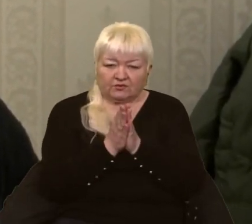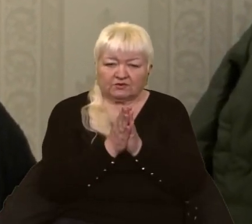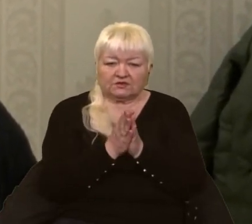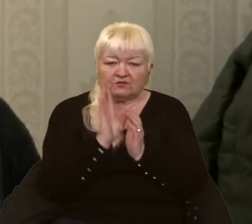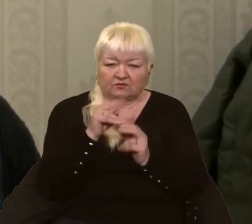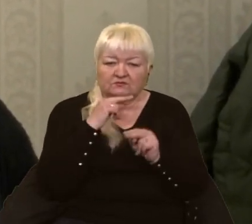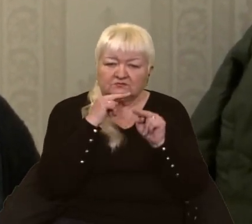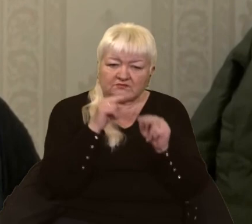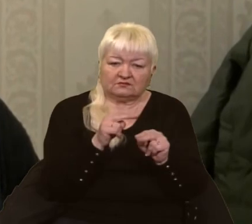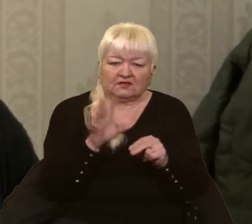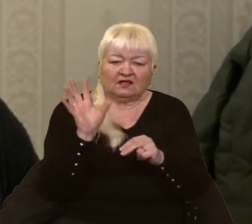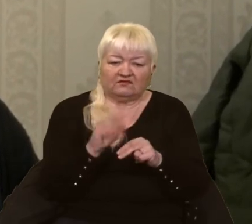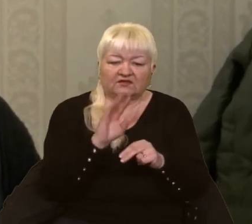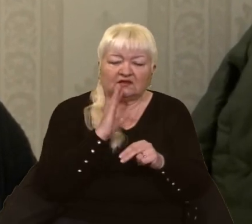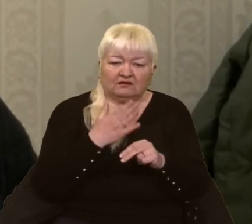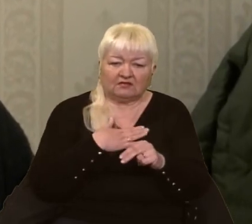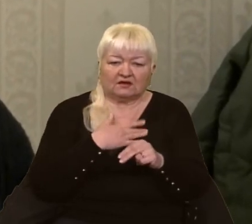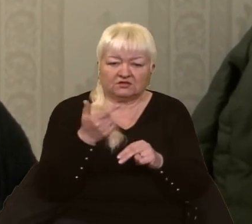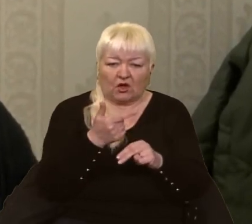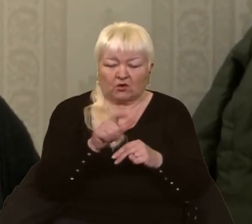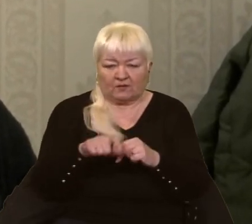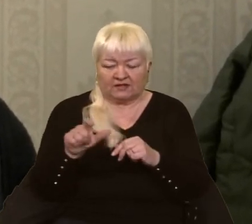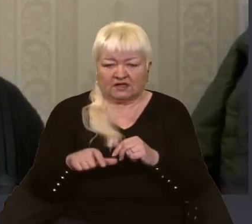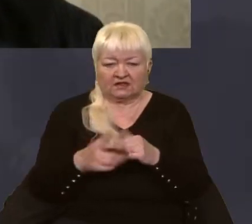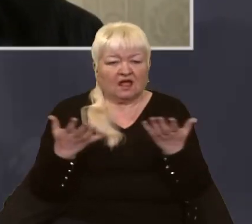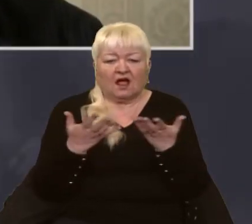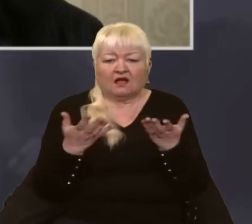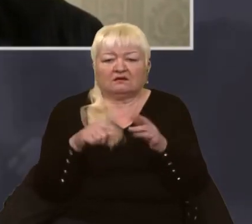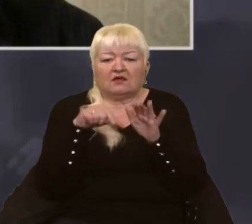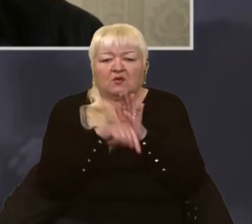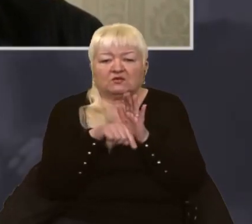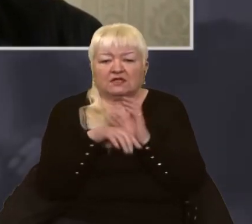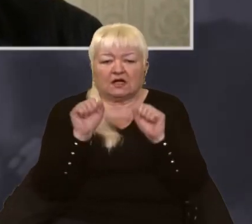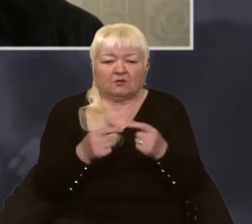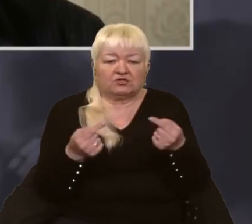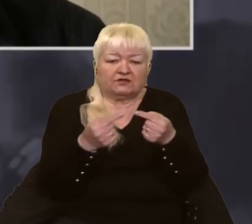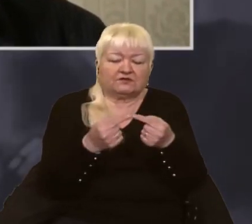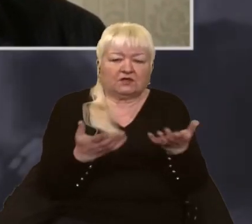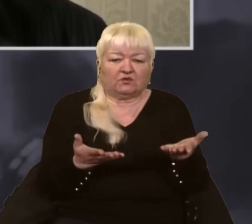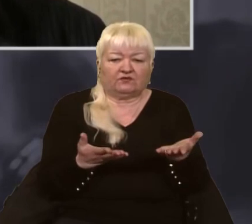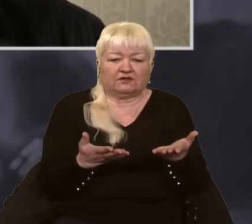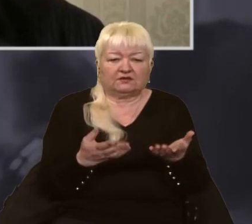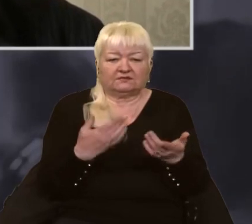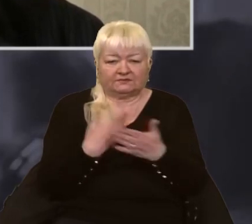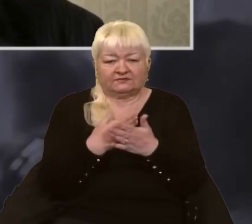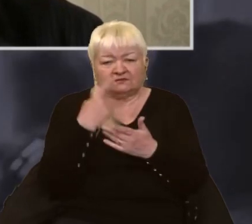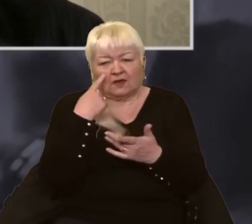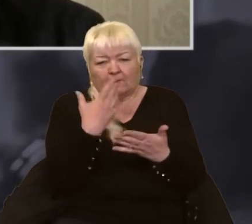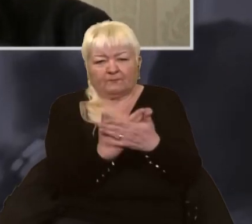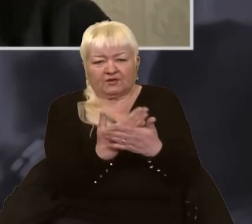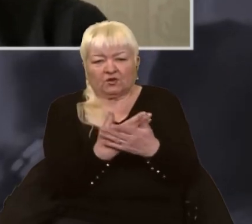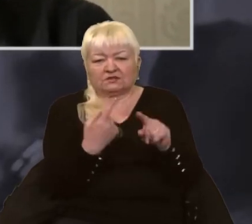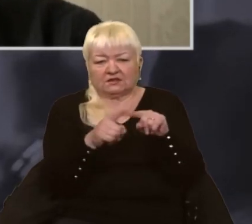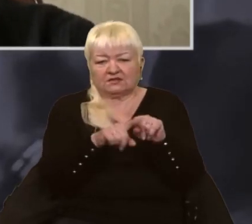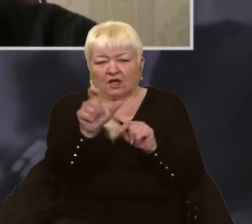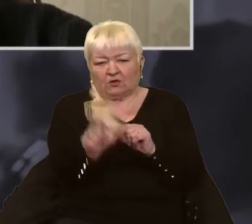демонструвати всі наші свідомі громадяни. А за якими ознаками можна якраз встановити, заподозрити те, що ця